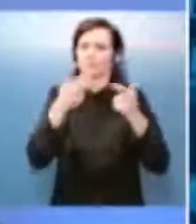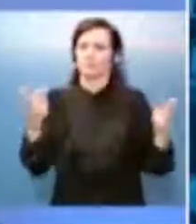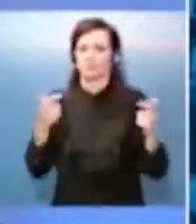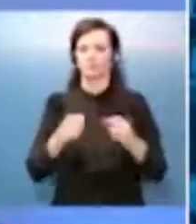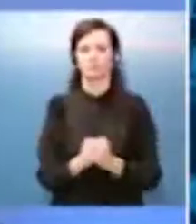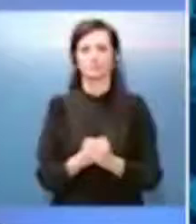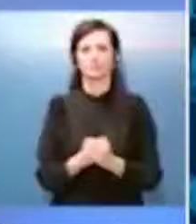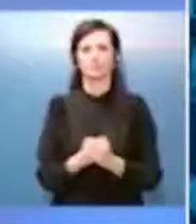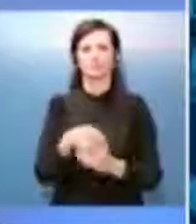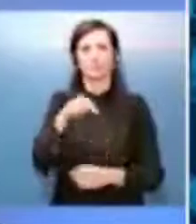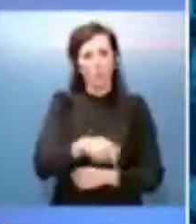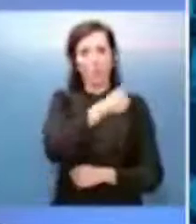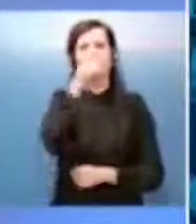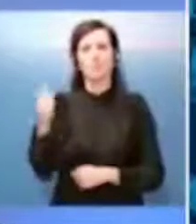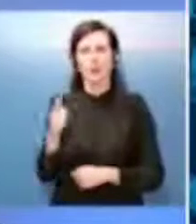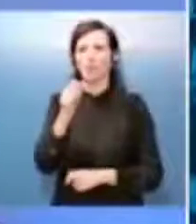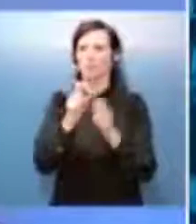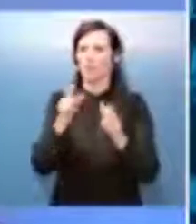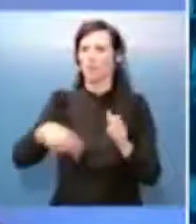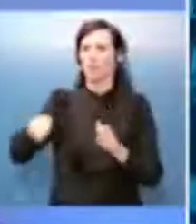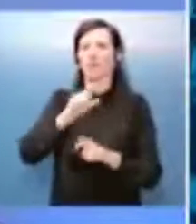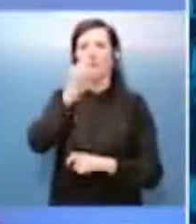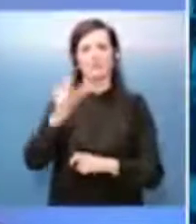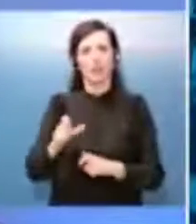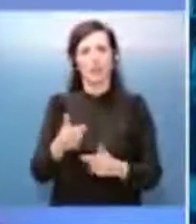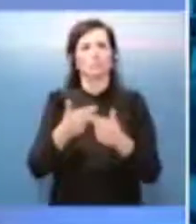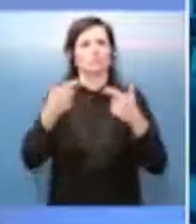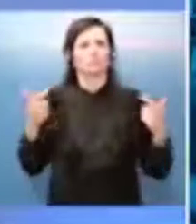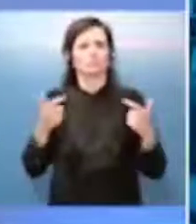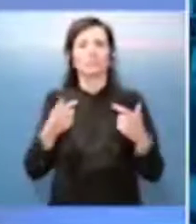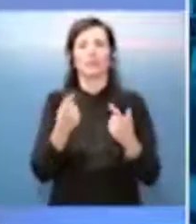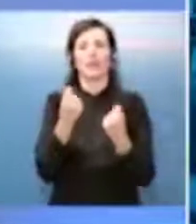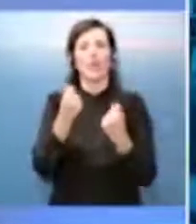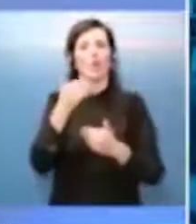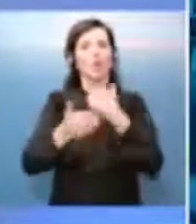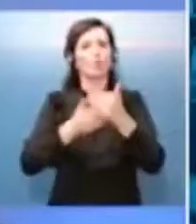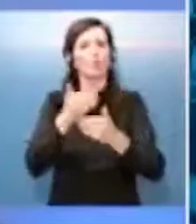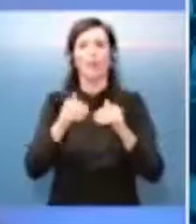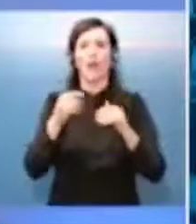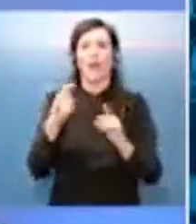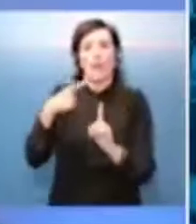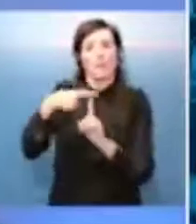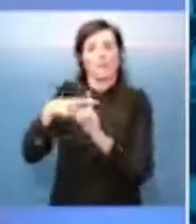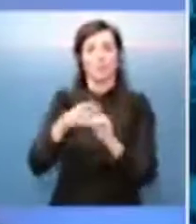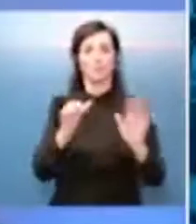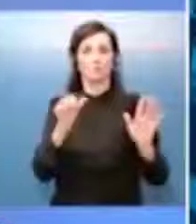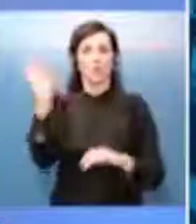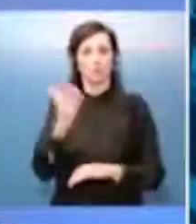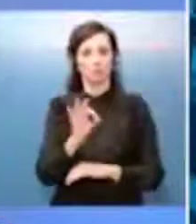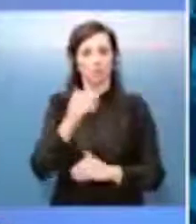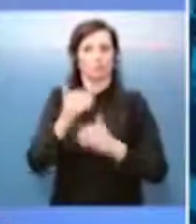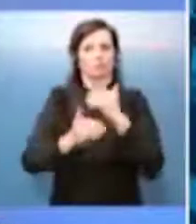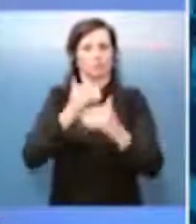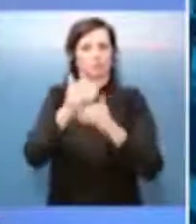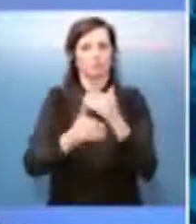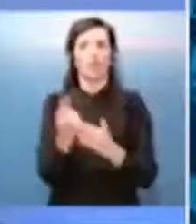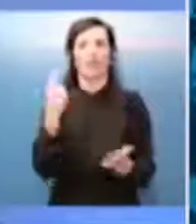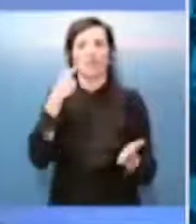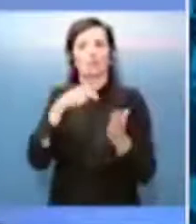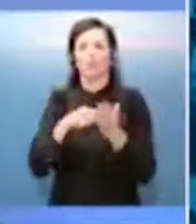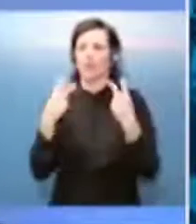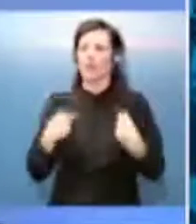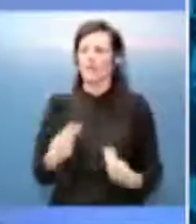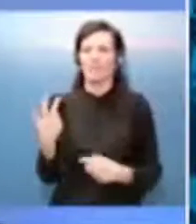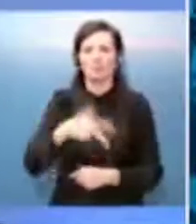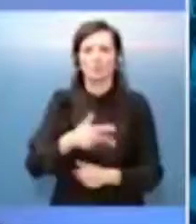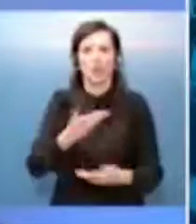politica che andrebbe a colpire ancora di più la Russia, noi saremo d'accordo. Perché, e